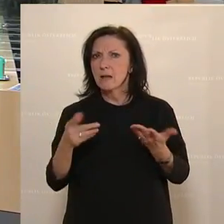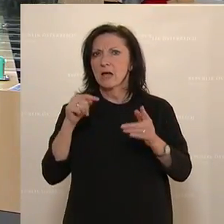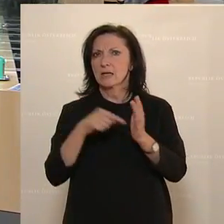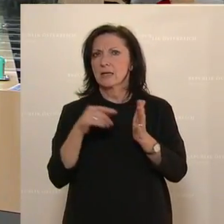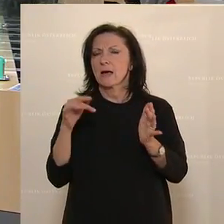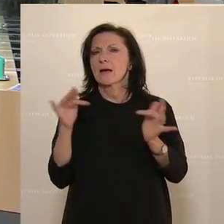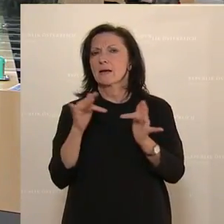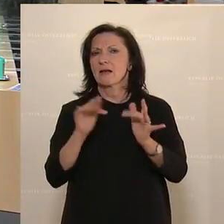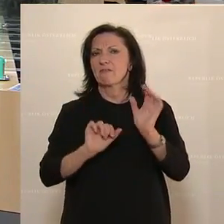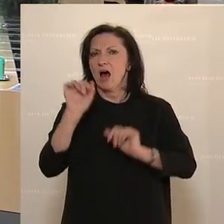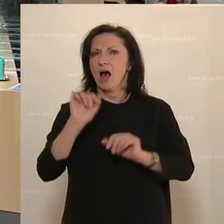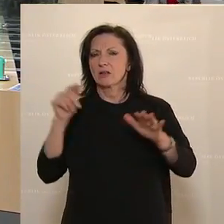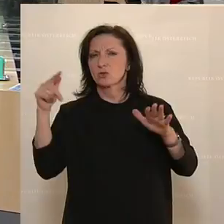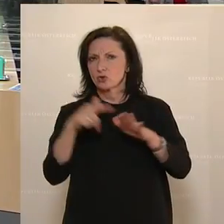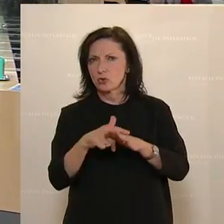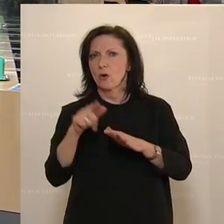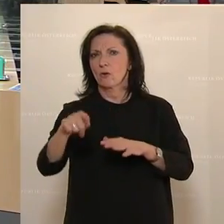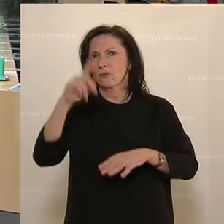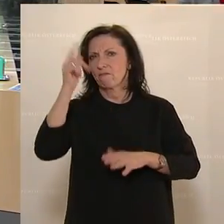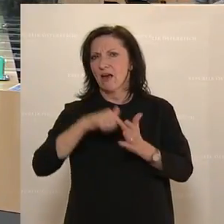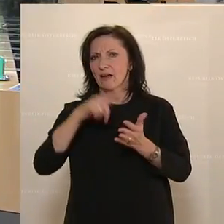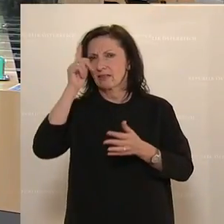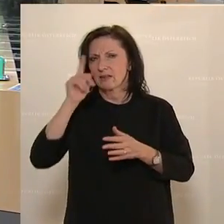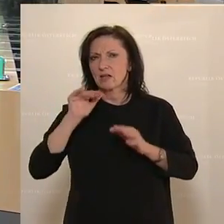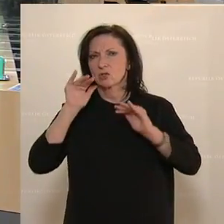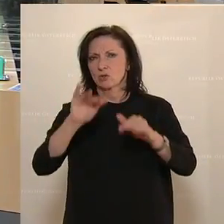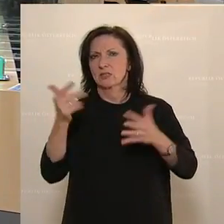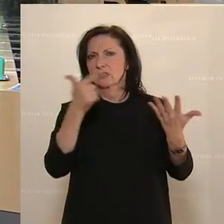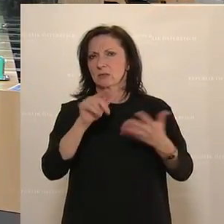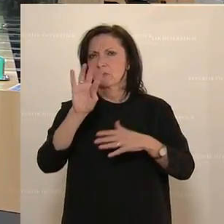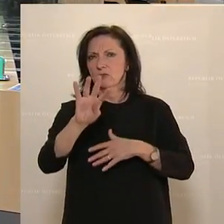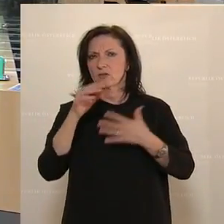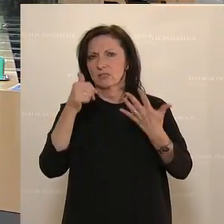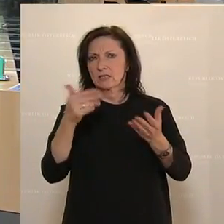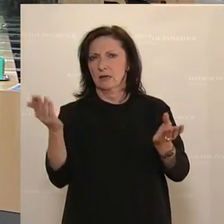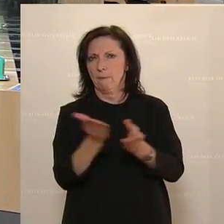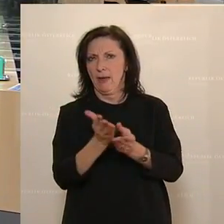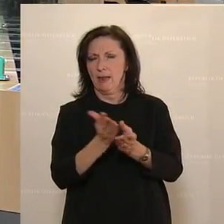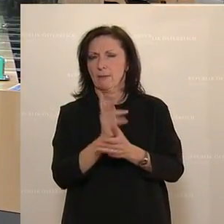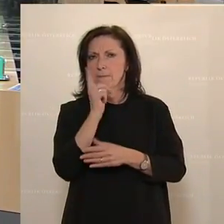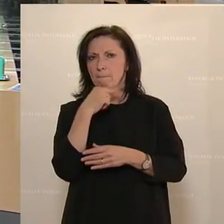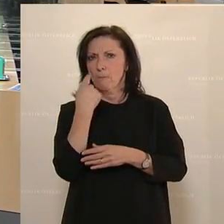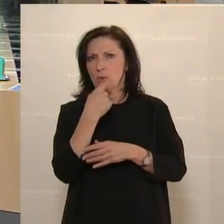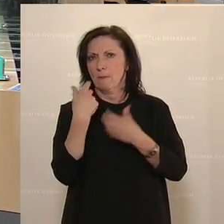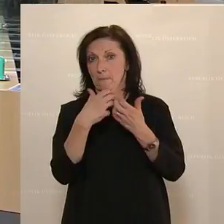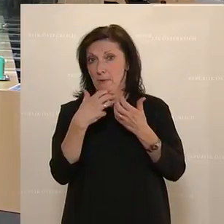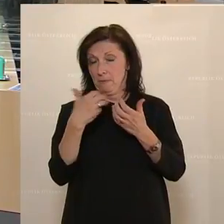verhindern. Und aus Gründen des Tierschutzes 764 der Beilagen. Auf die mündliche